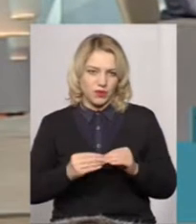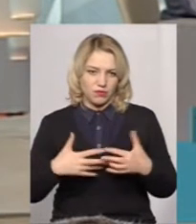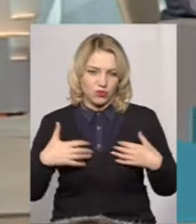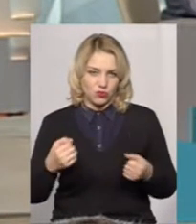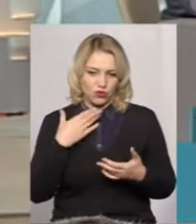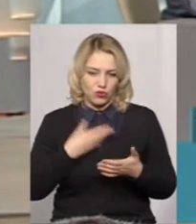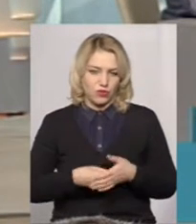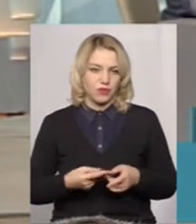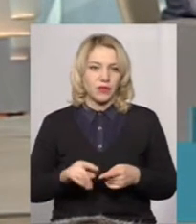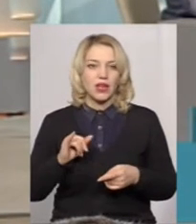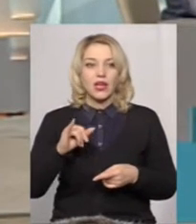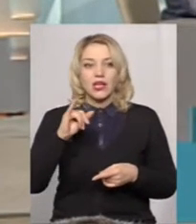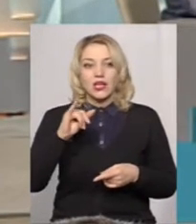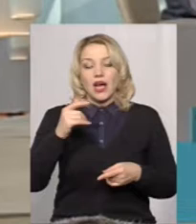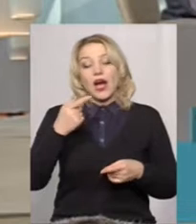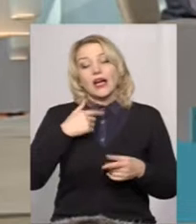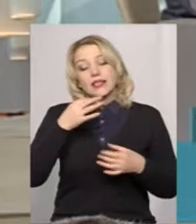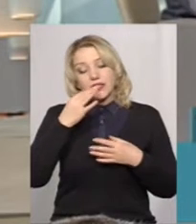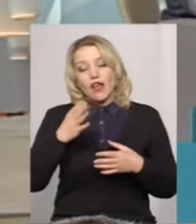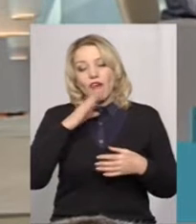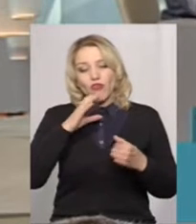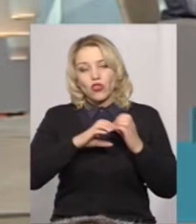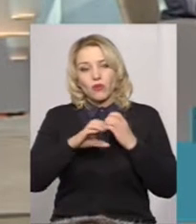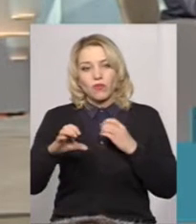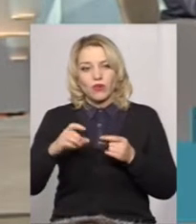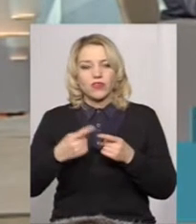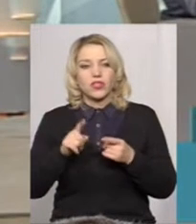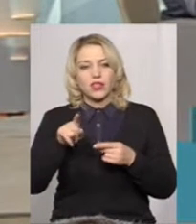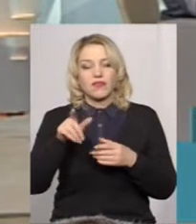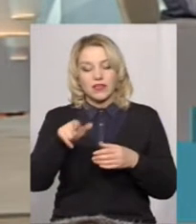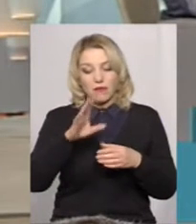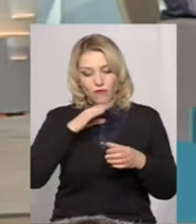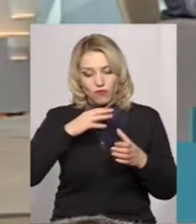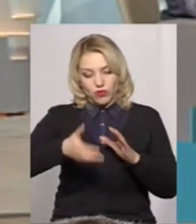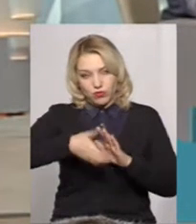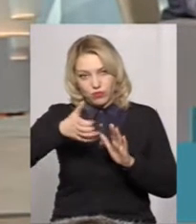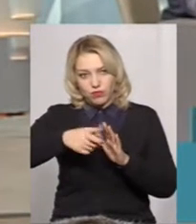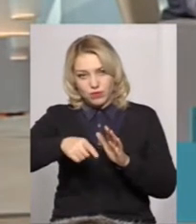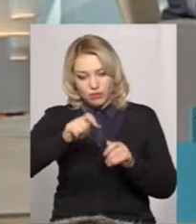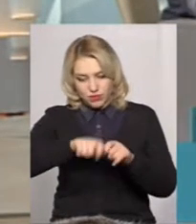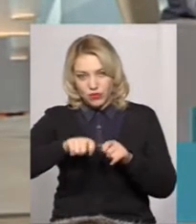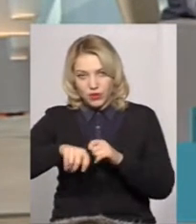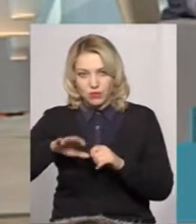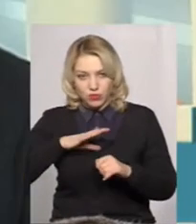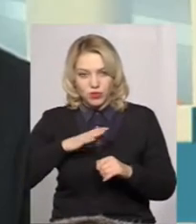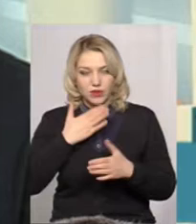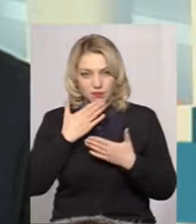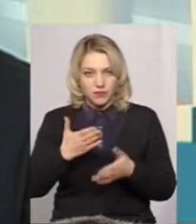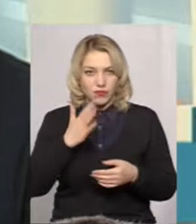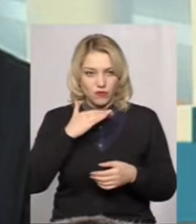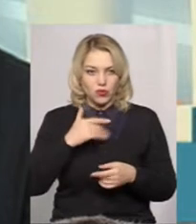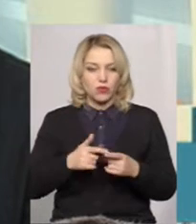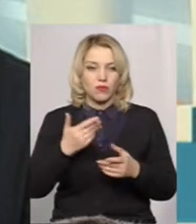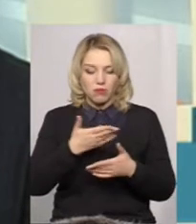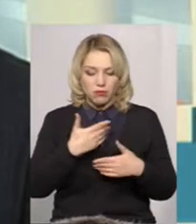нові водопроводи, які вже введені в експлуатацію, ви вже там прали забори води, перевіряли там? Ми періодично беремо нові,